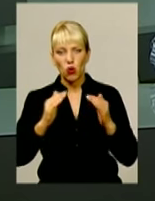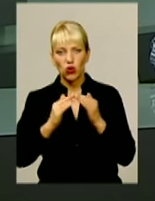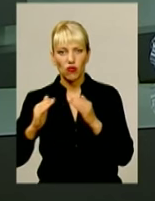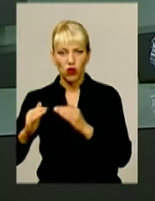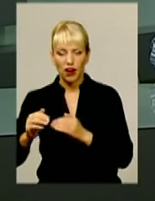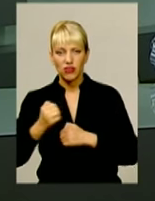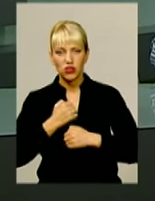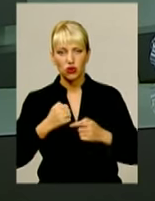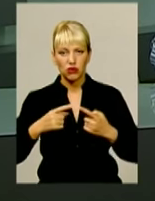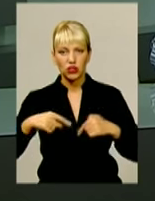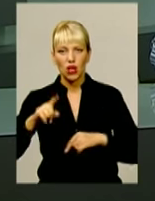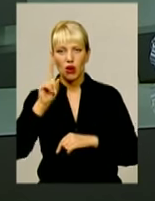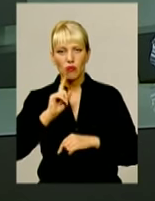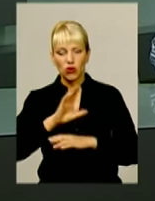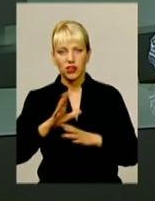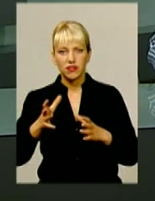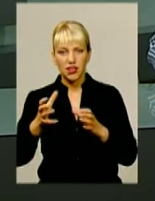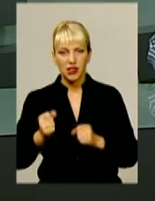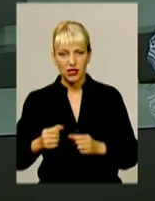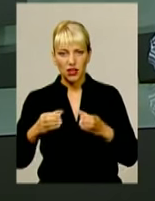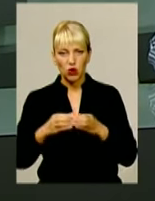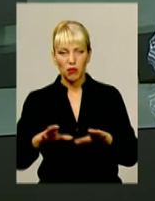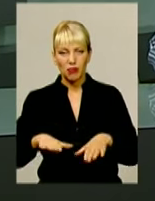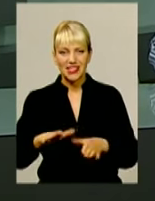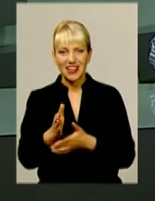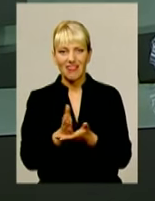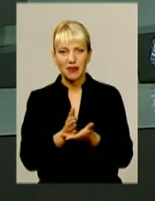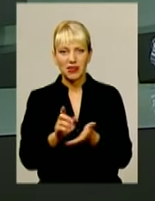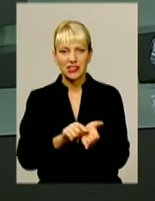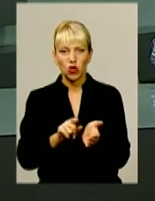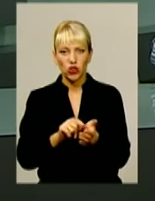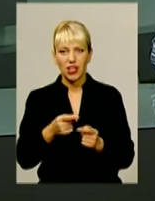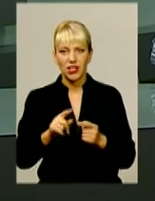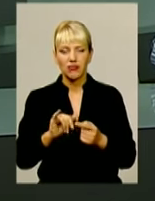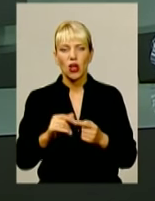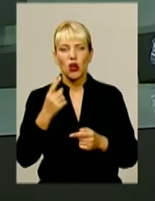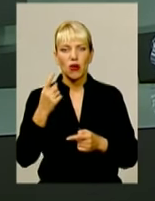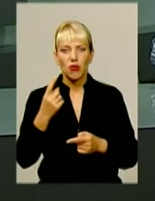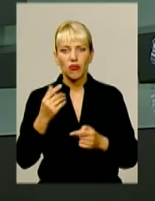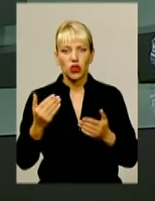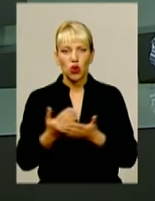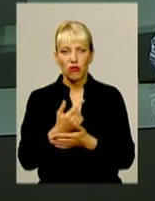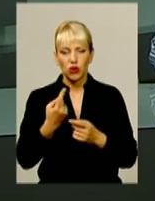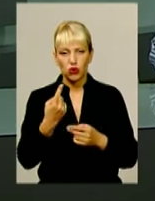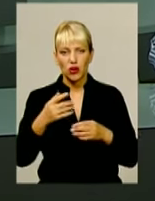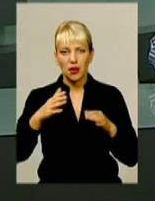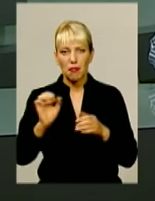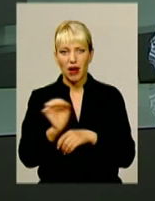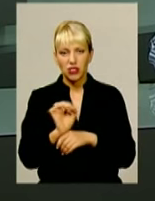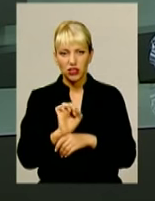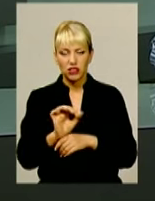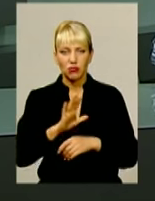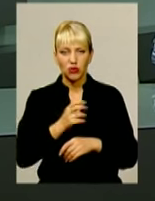взялася група місцевих пенсіонерів. Відновлення однієї машини обійшлося приблизно в 12 тисяч гривень. Кошти